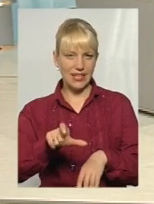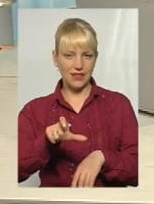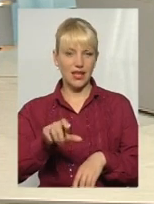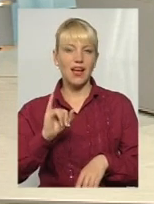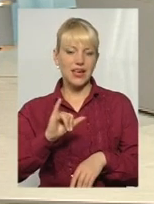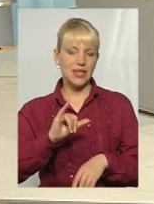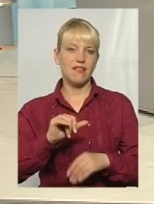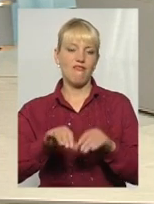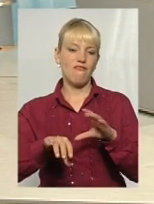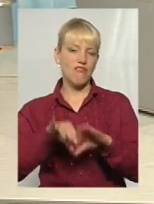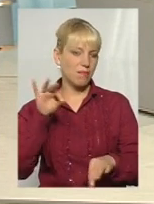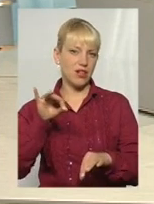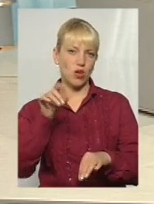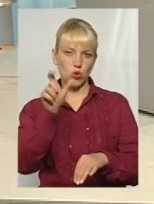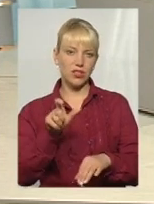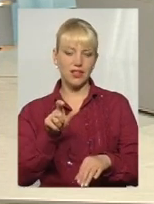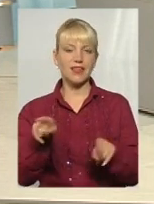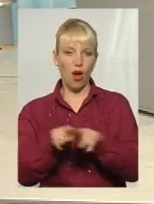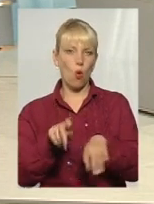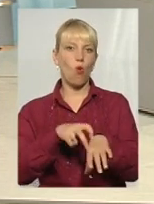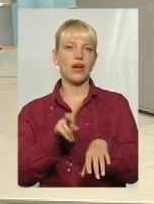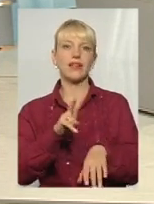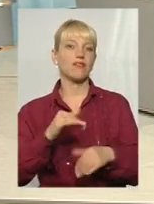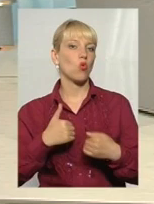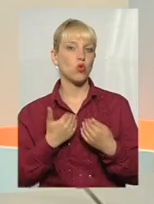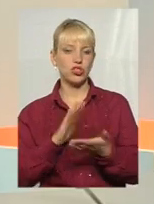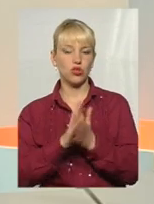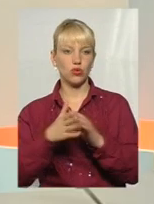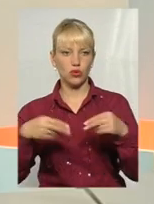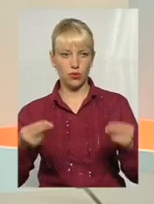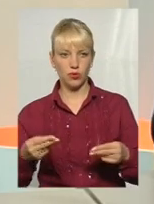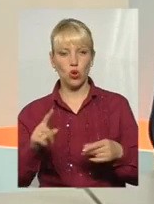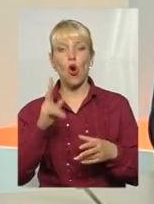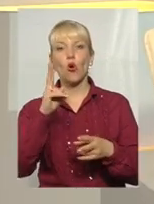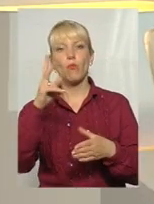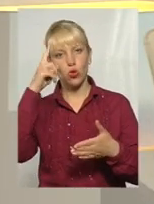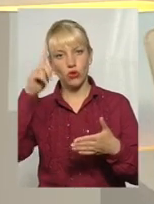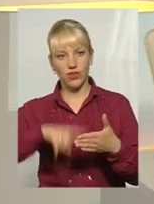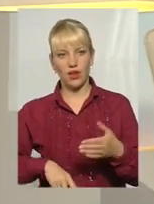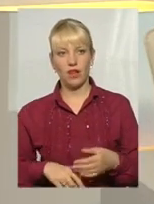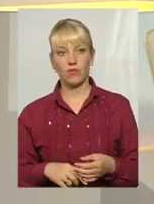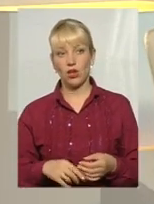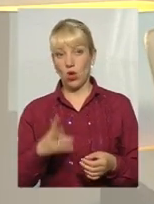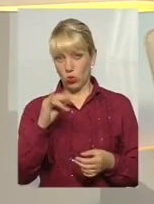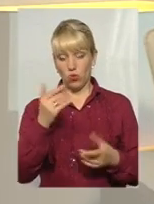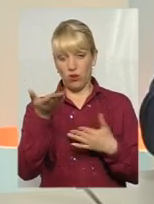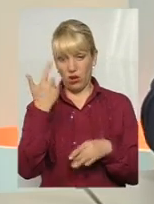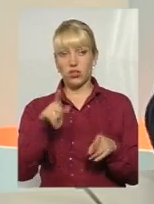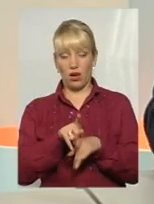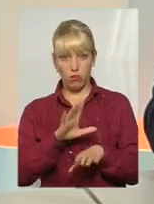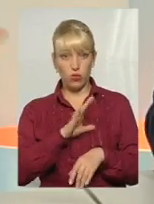вибір такого лікаря, з ким він хоче заключити, кому він довіряє. раніше в нас так було, власне. він довіряє.